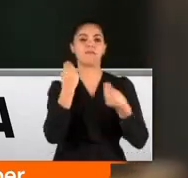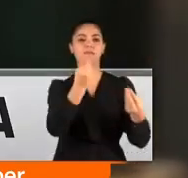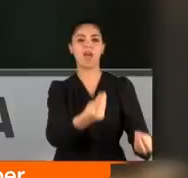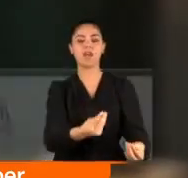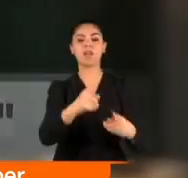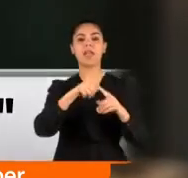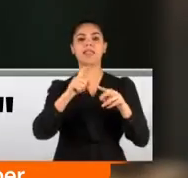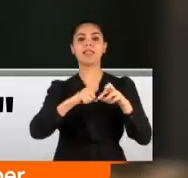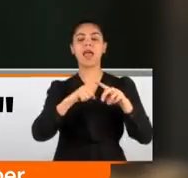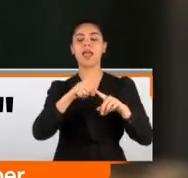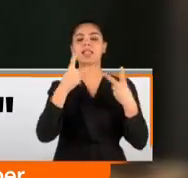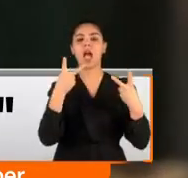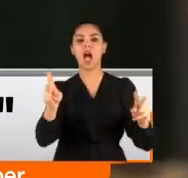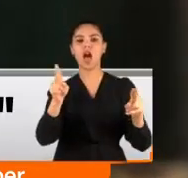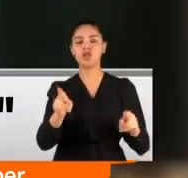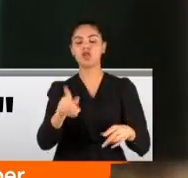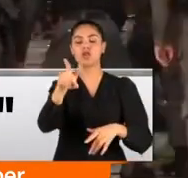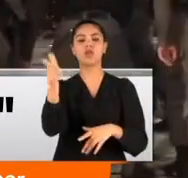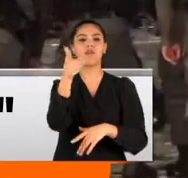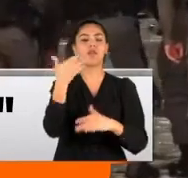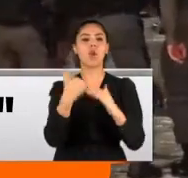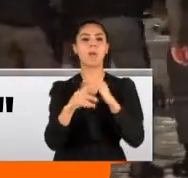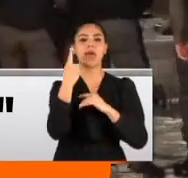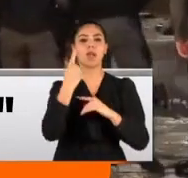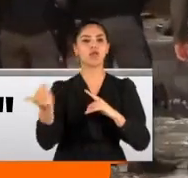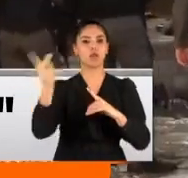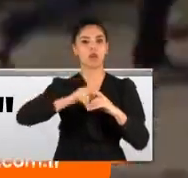TRT World Forum'un açılışına da video mesajla katıldı.